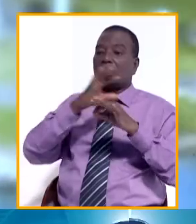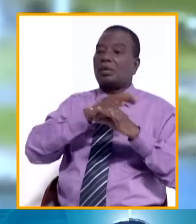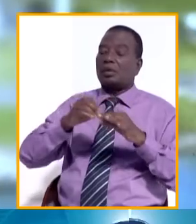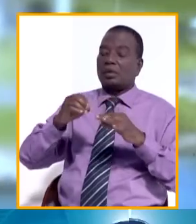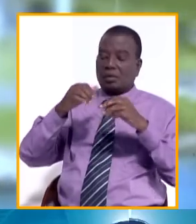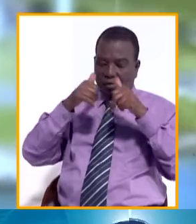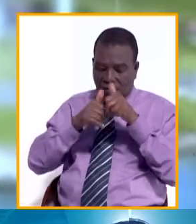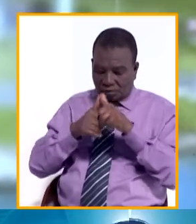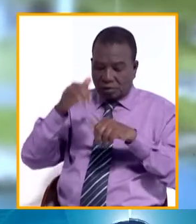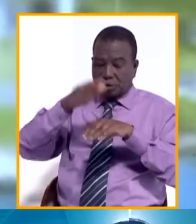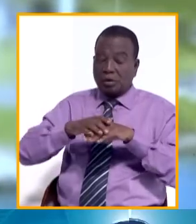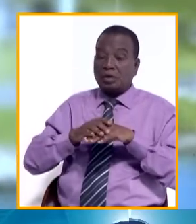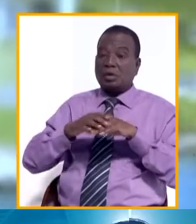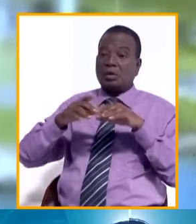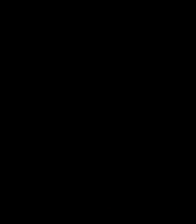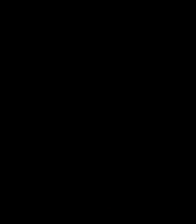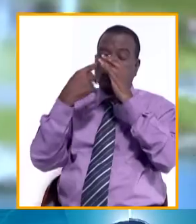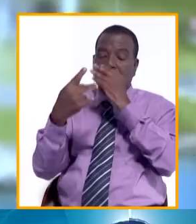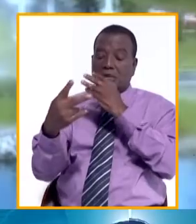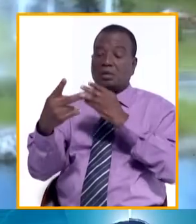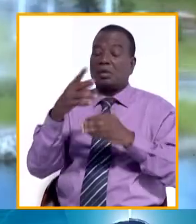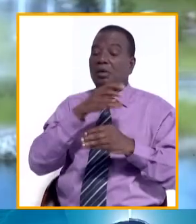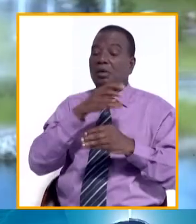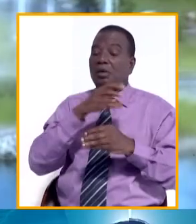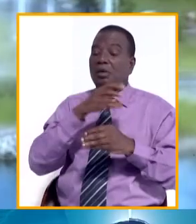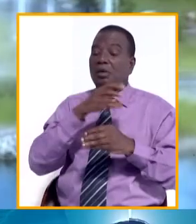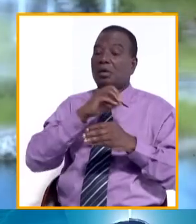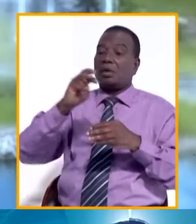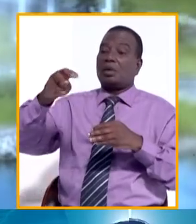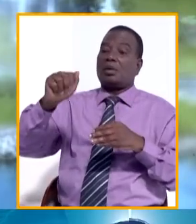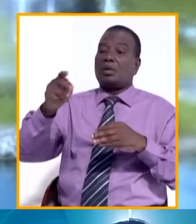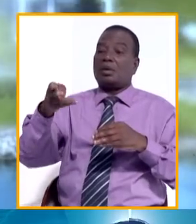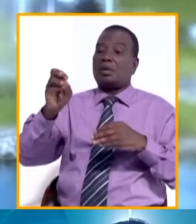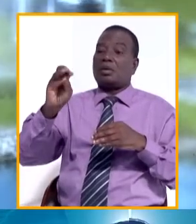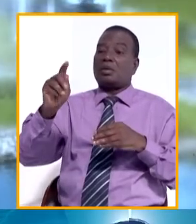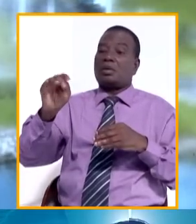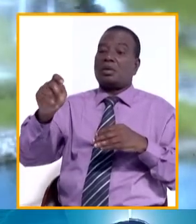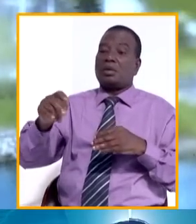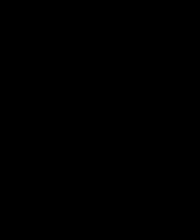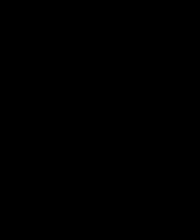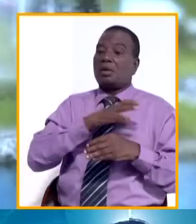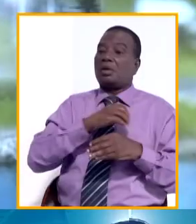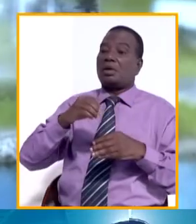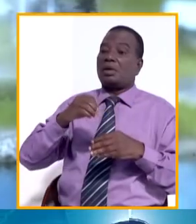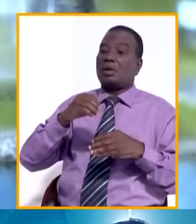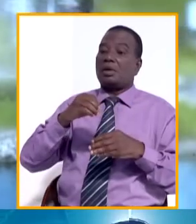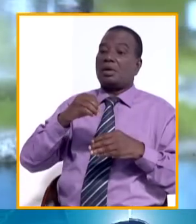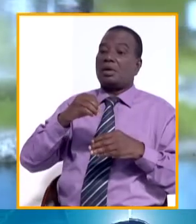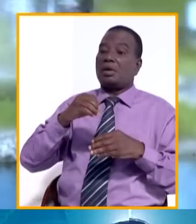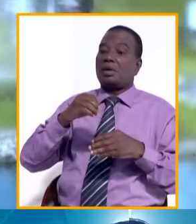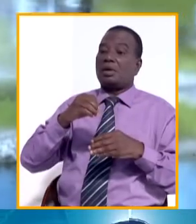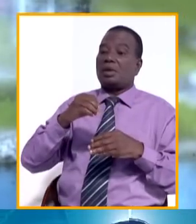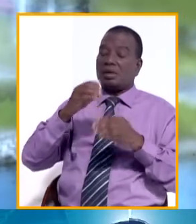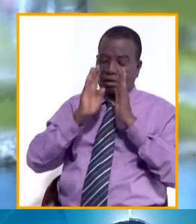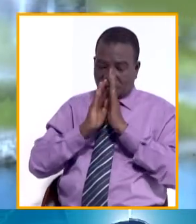prière sur le prophète Mohamed, le marouli d'une fête qui commémore la naissance du prophète de l'islam, le prophète Mohamed.